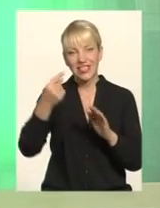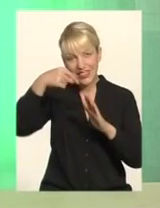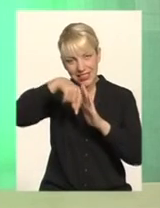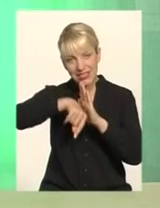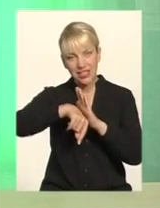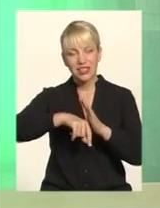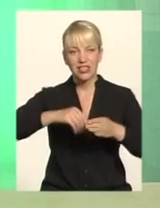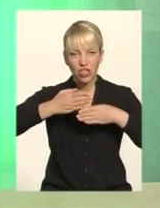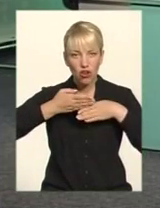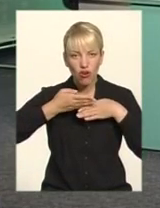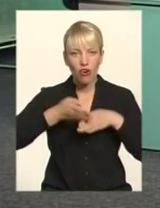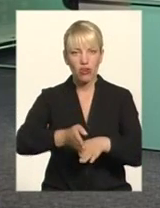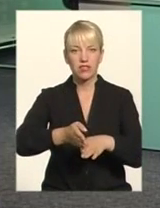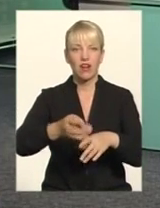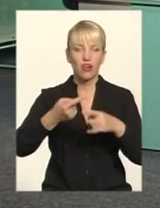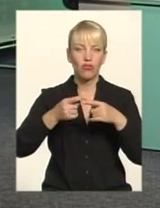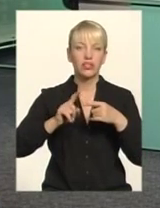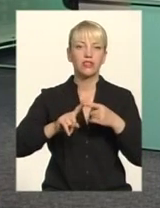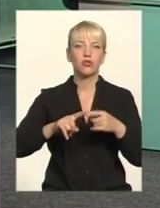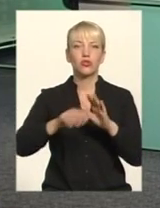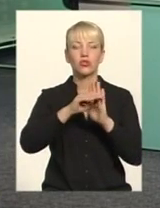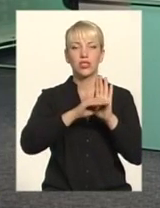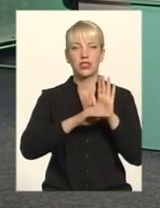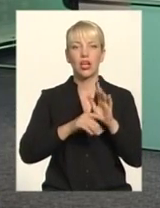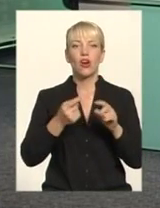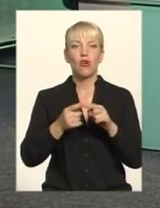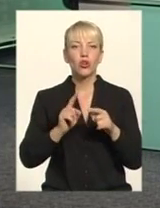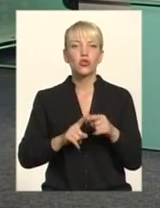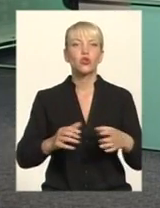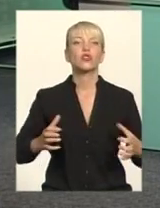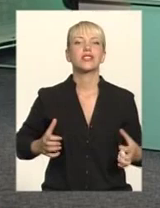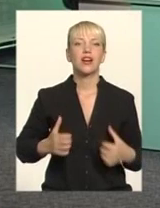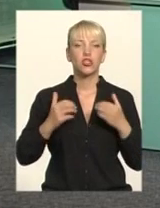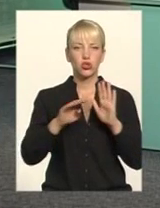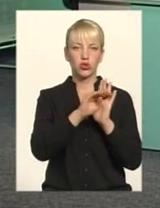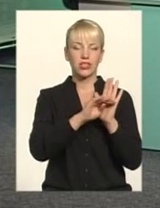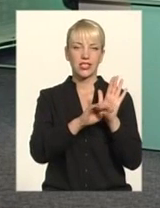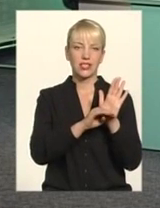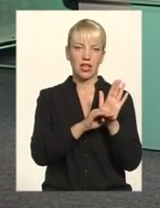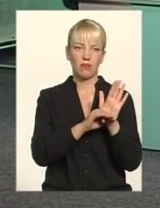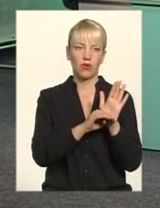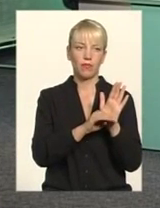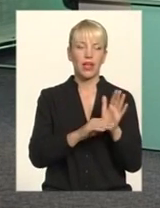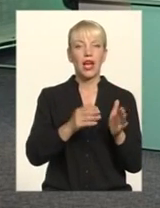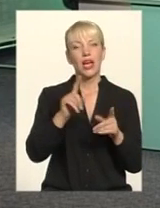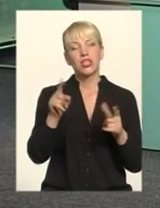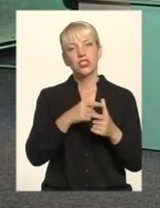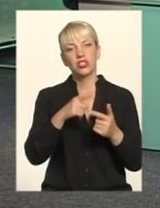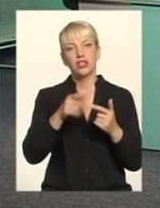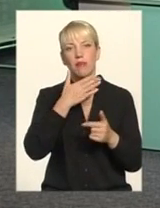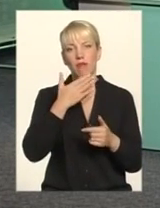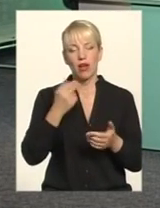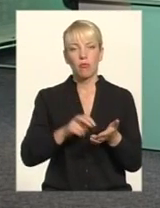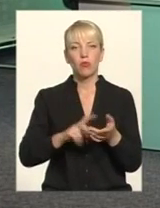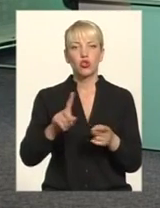всю машину, цю страшну машину розрухи нашої держави Чи немає побоєння, що нові